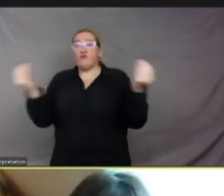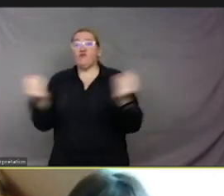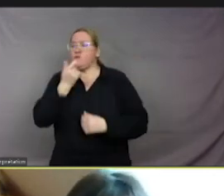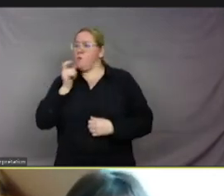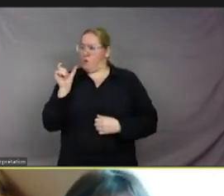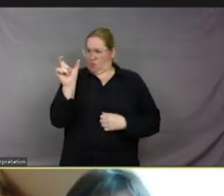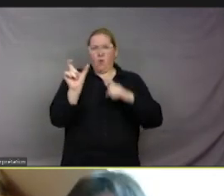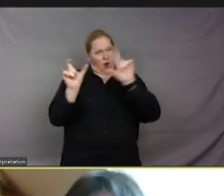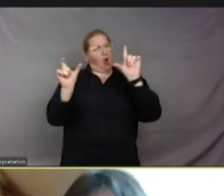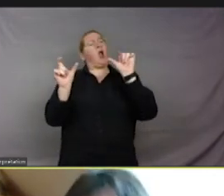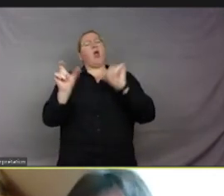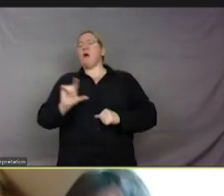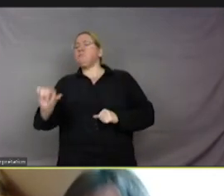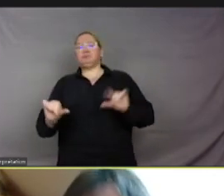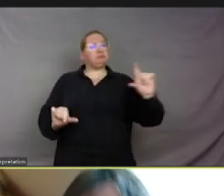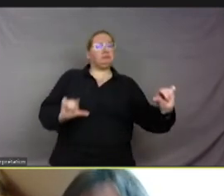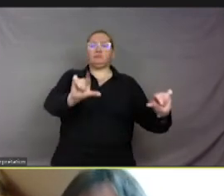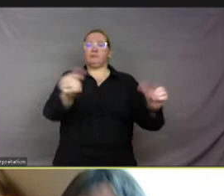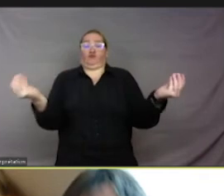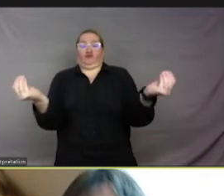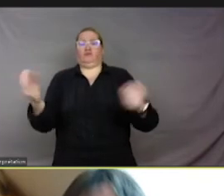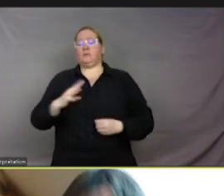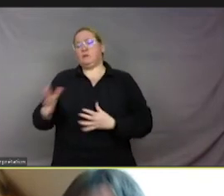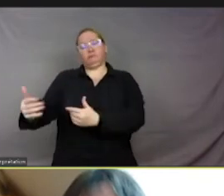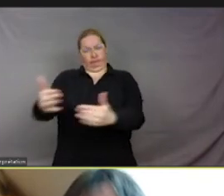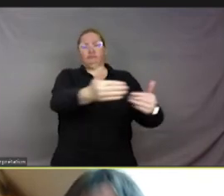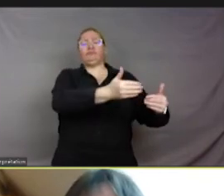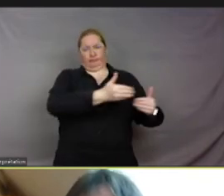parce qu'on le trouve déjà, on le trouve dans différentes sphères,